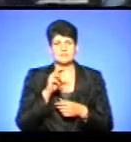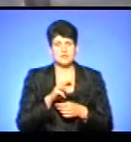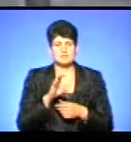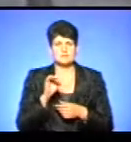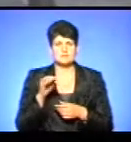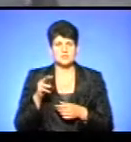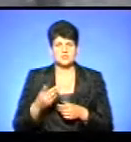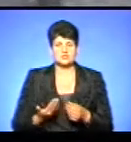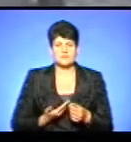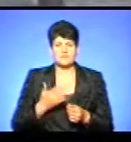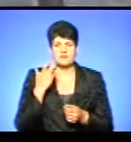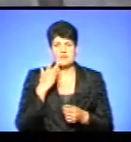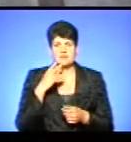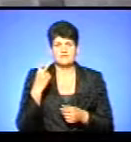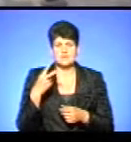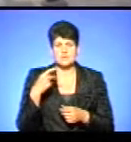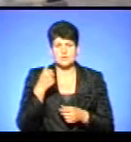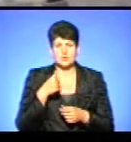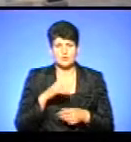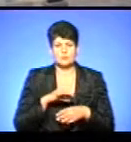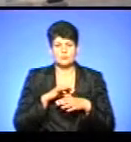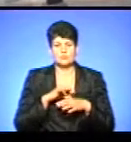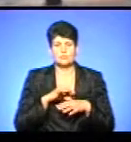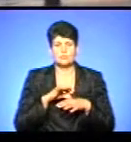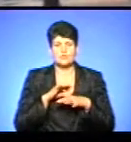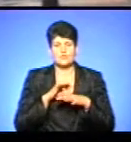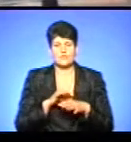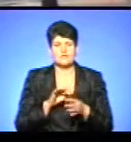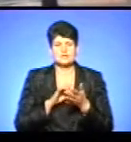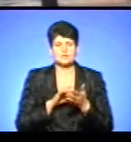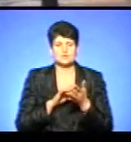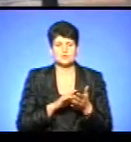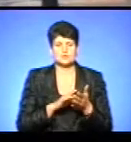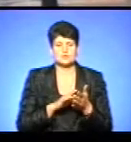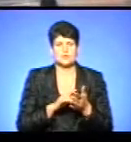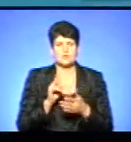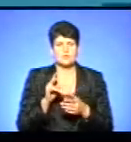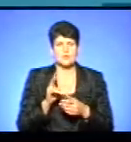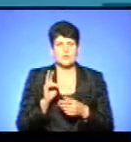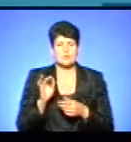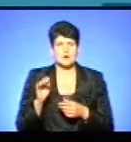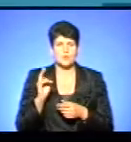Харкова, який проживає в Америці 20 років, провів участь учасниками, коли пробігує екскурсію по корпорації Google.